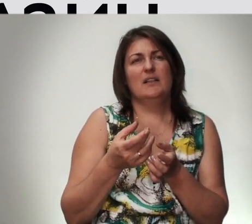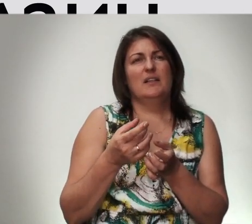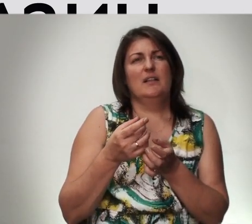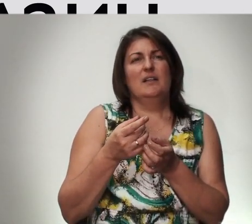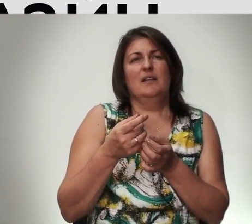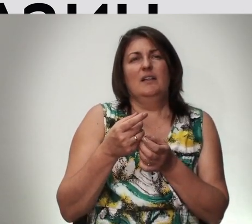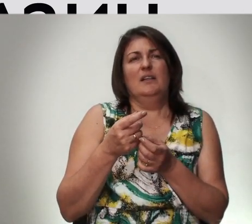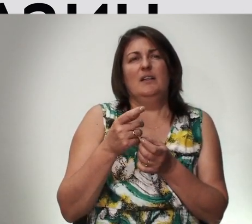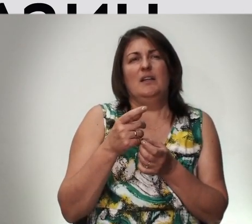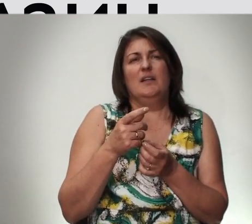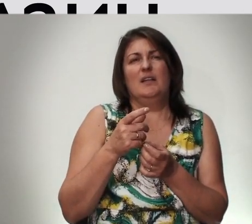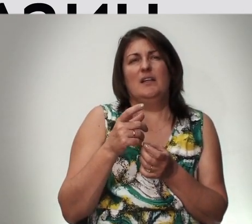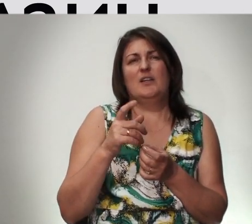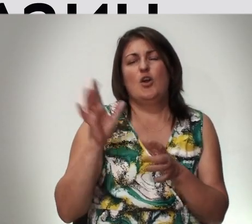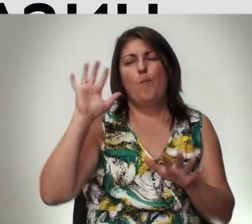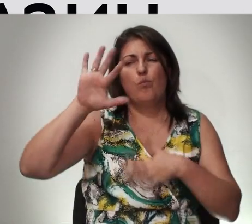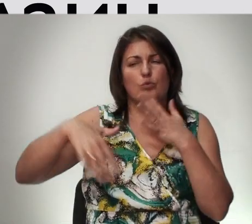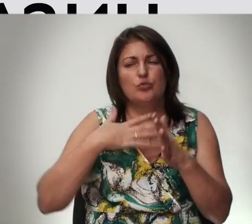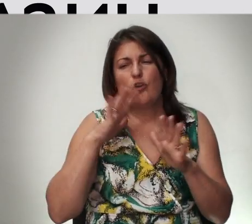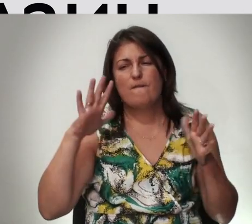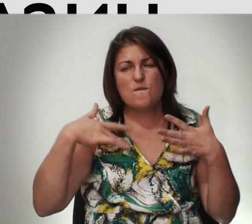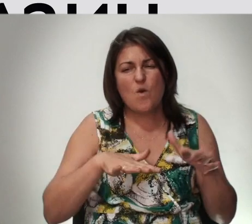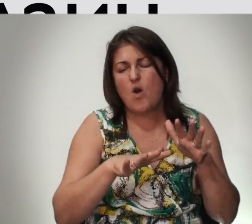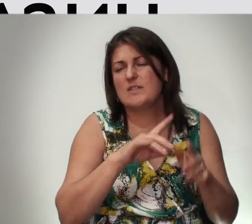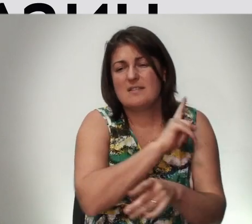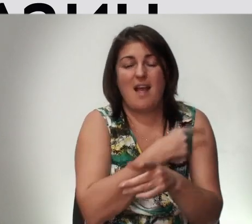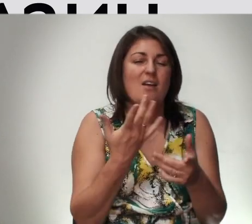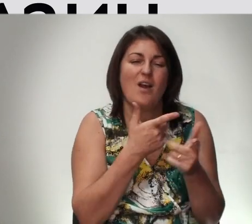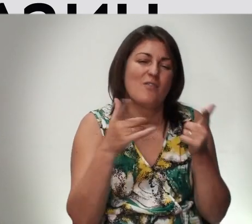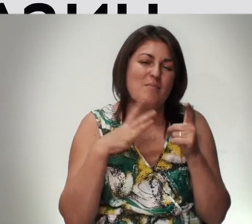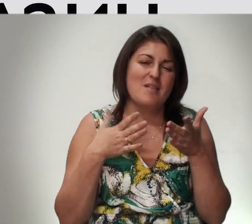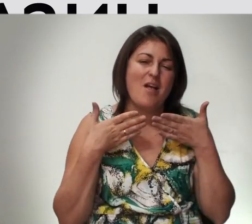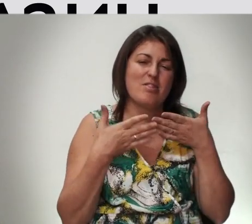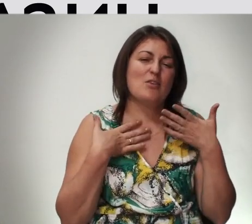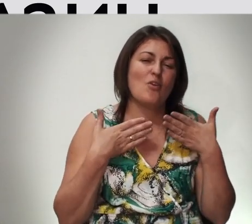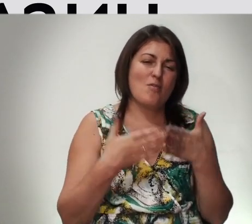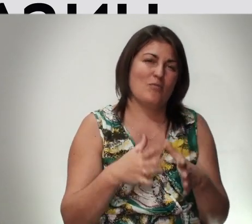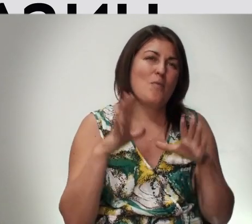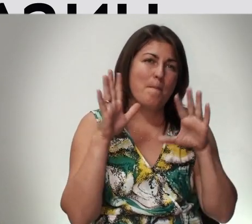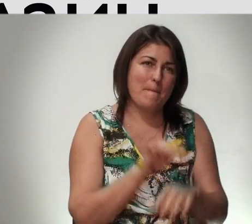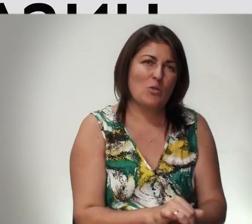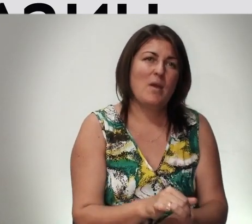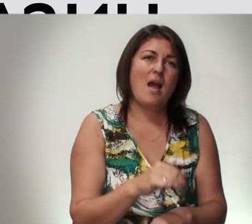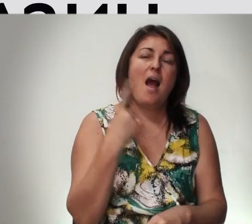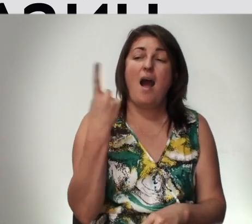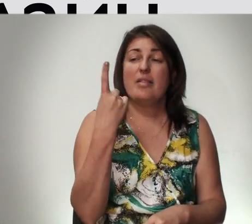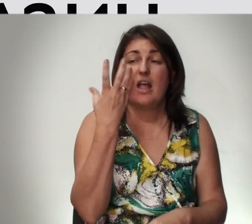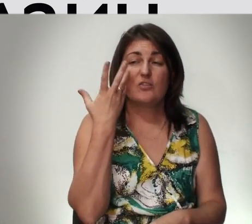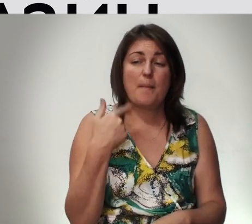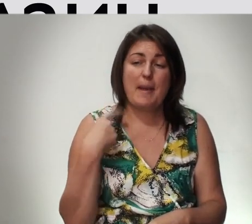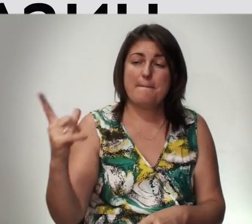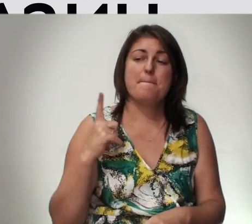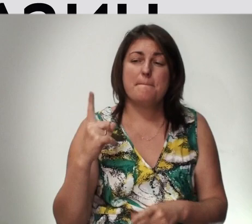Бушующих Волн Сильный Которые Готовы Были Потопить Нашу Лодку Но Однажды Когда Мы Первый День